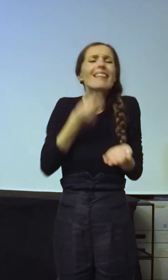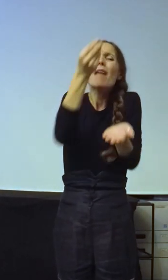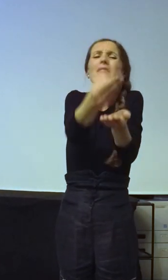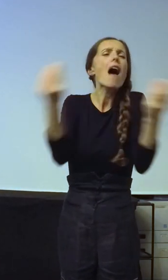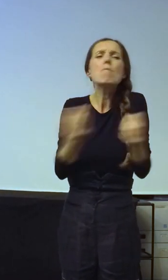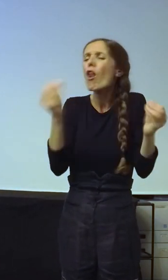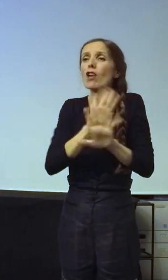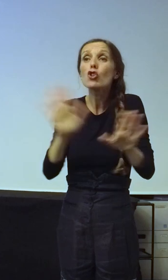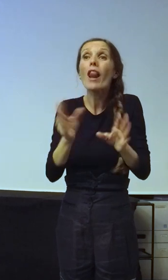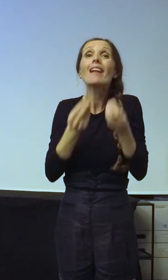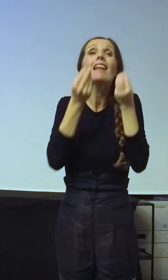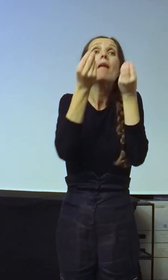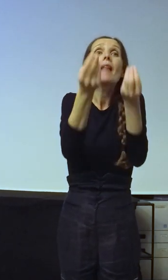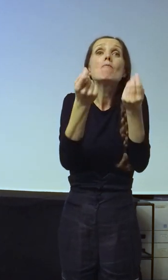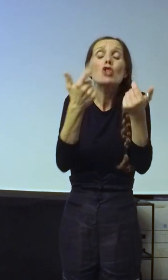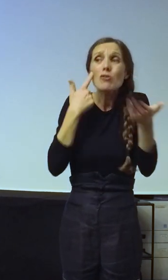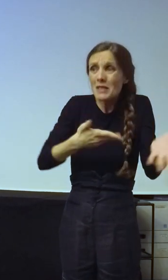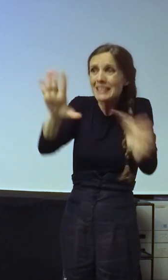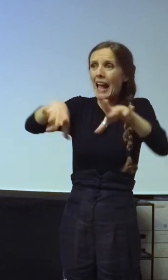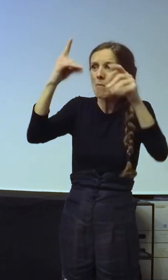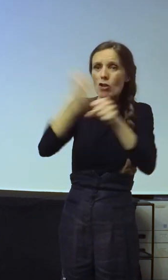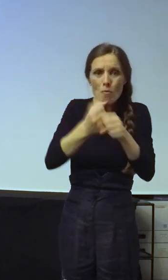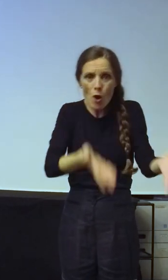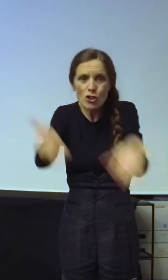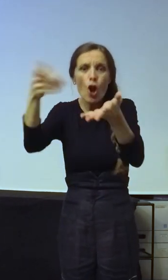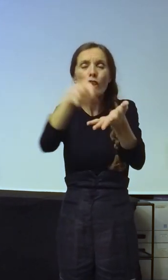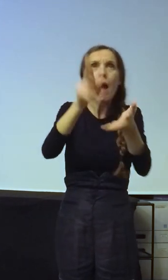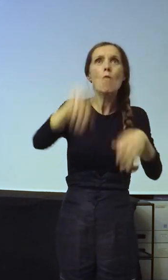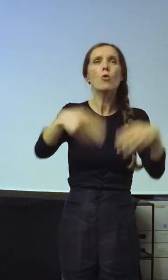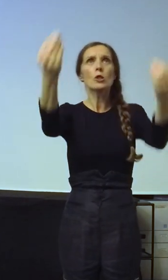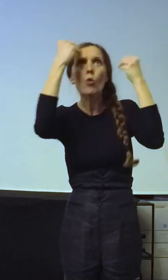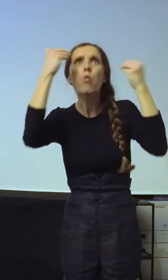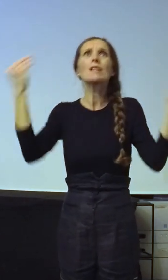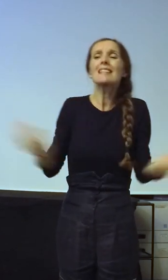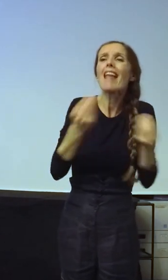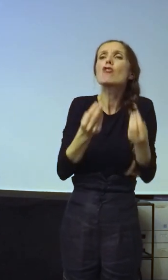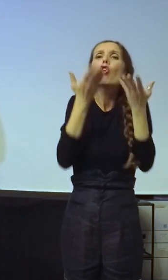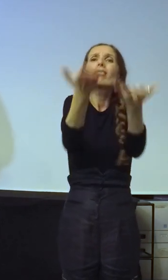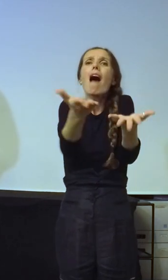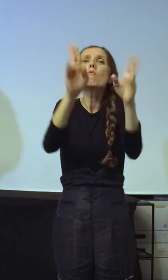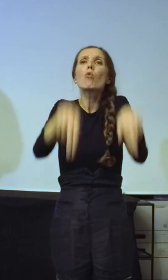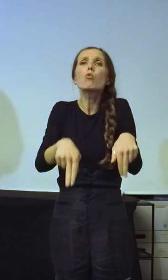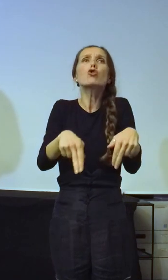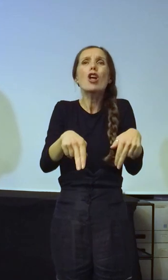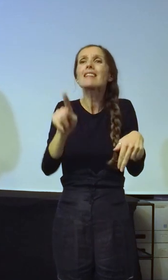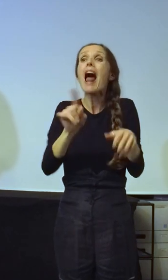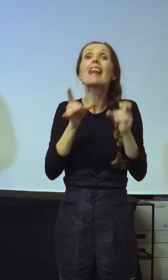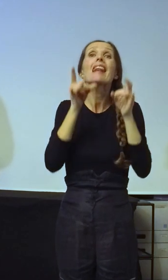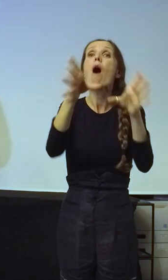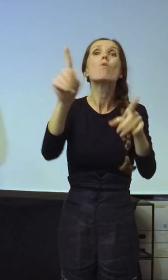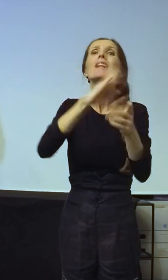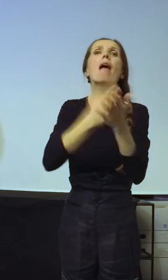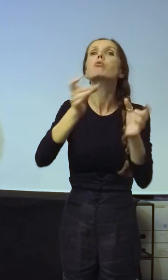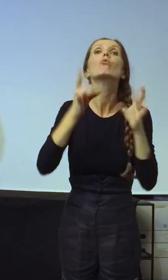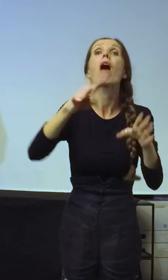bilo šta. Da im damo šansu da zarade, da probamo da im nađemo posao, da im damo šansu da završe kurs, da im damo šansu da budu sklonjeni sa ulice